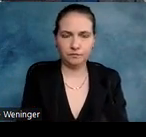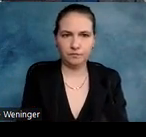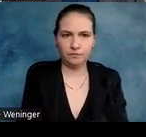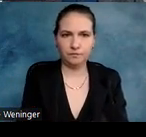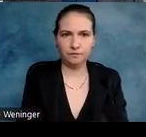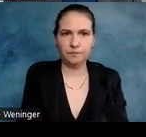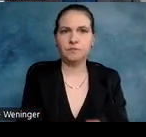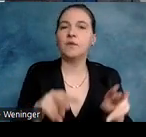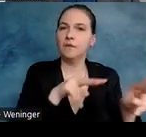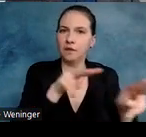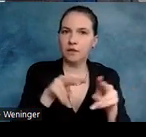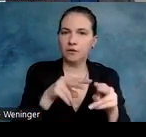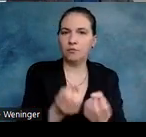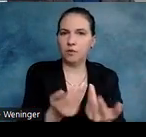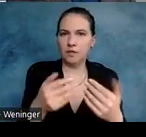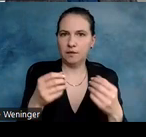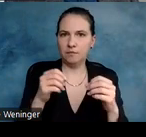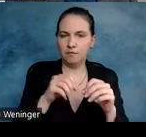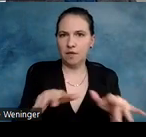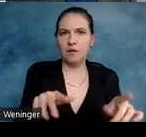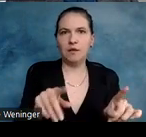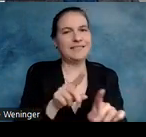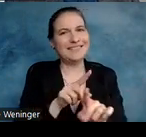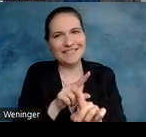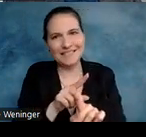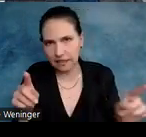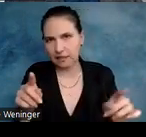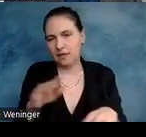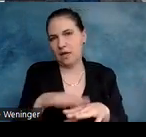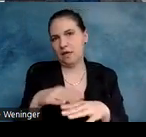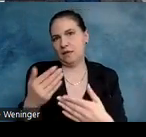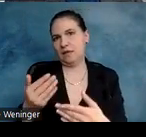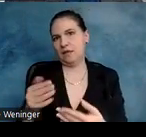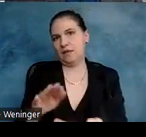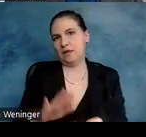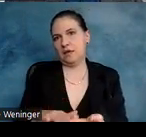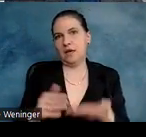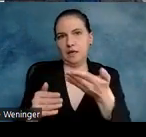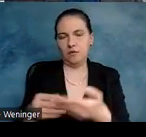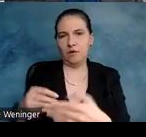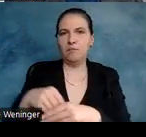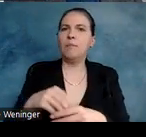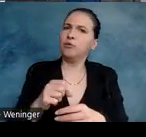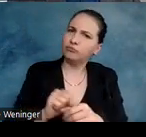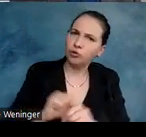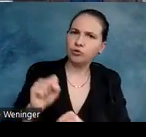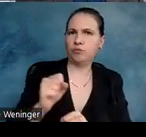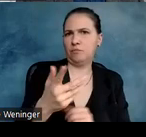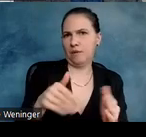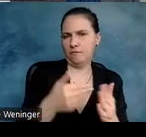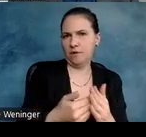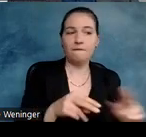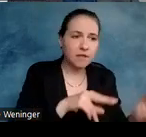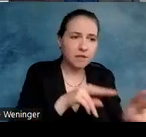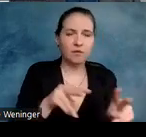Video und Multimedia ist jetzt nicht Bestandteil der Handreichung, aber trotzdem ein paar Tipps. Also generell stellt sich bei